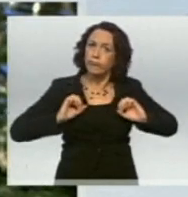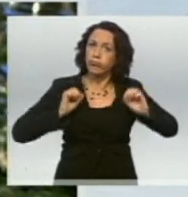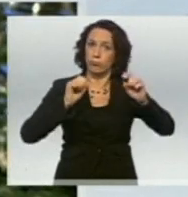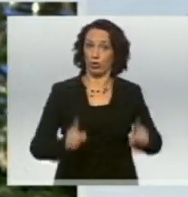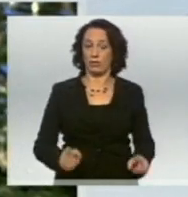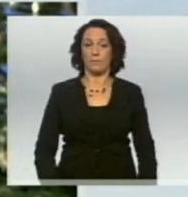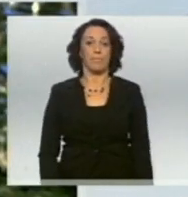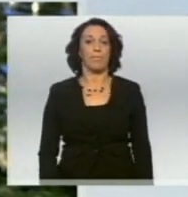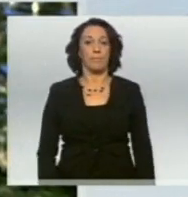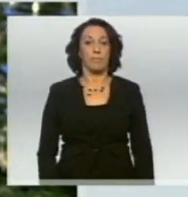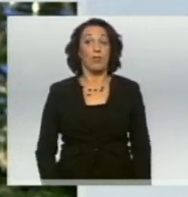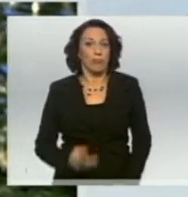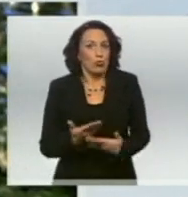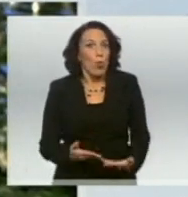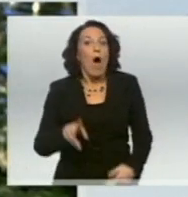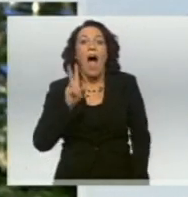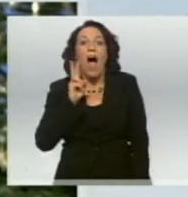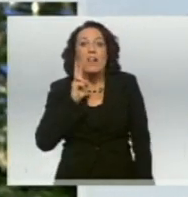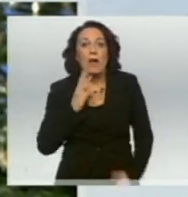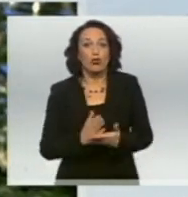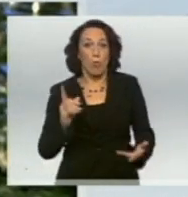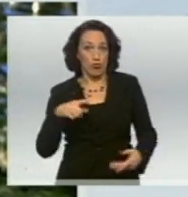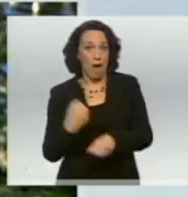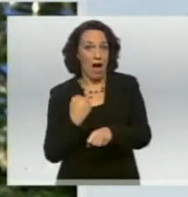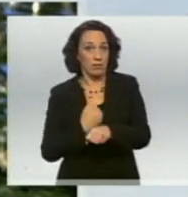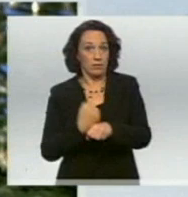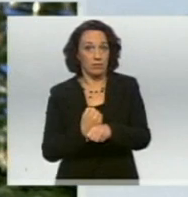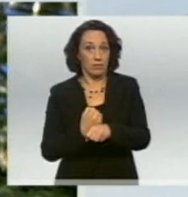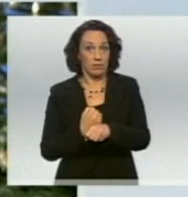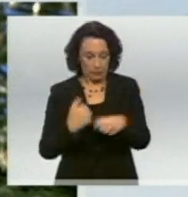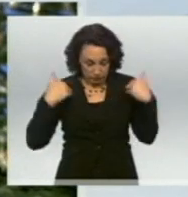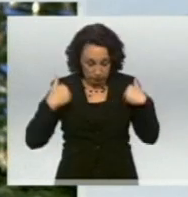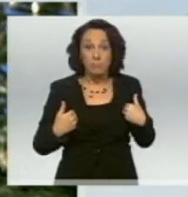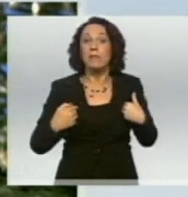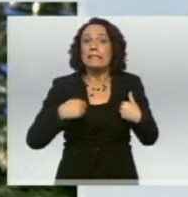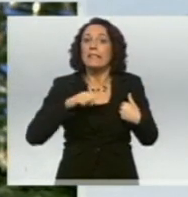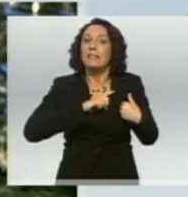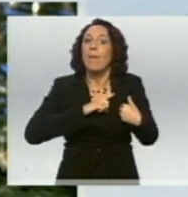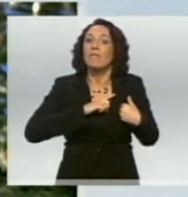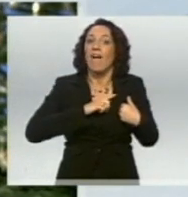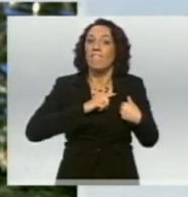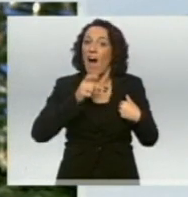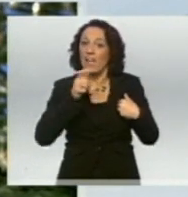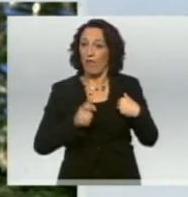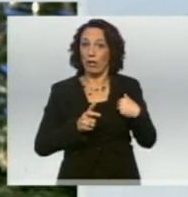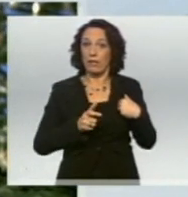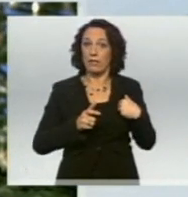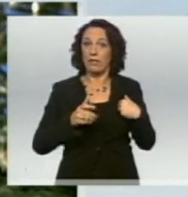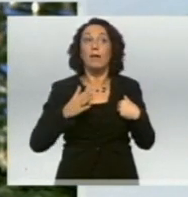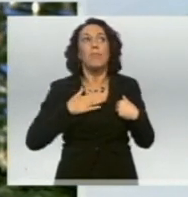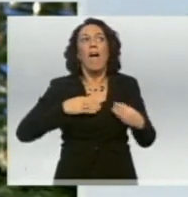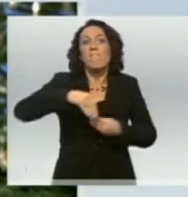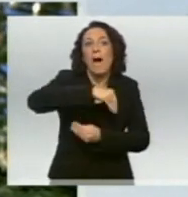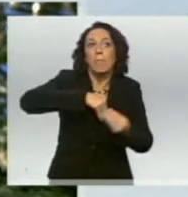Das fängt schon im Alltag an. Es hängt auch von mir selbst ab, welches geistige Klima in meiner eigenen